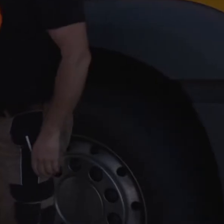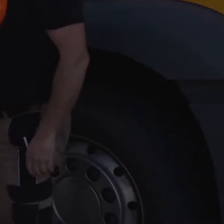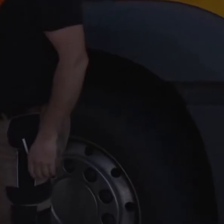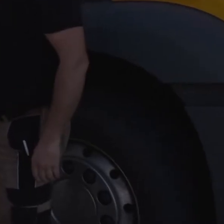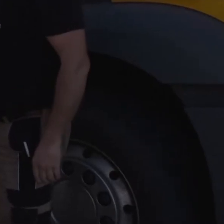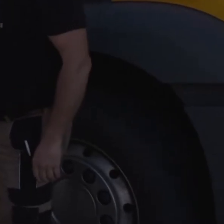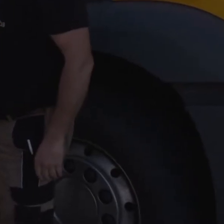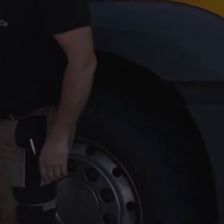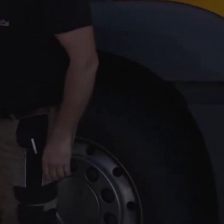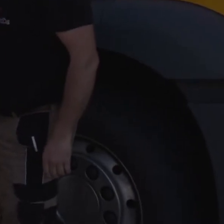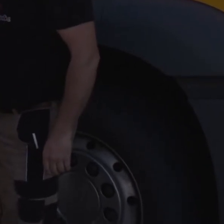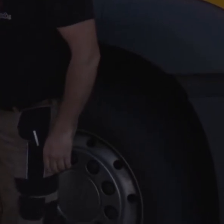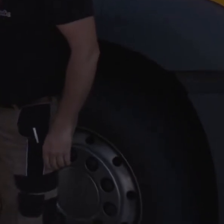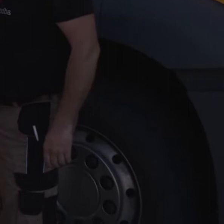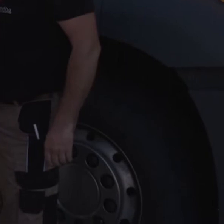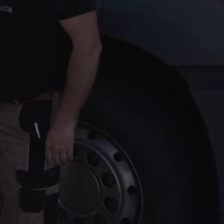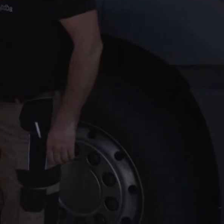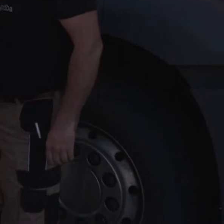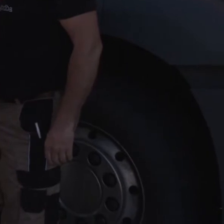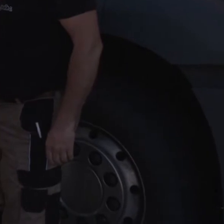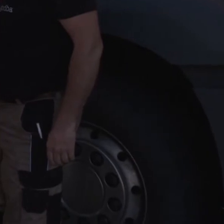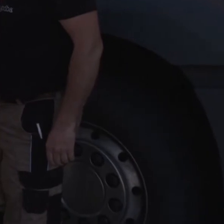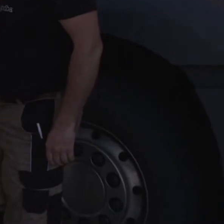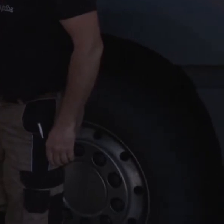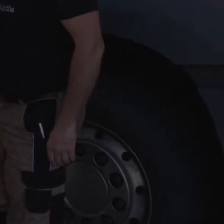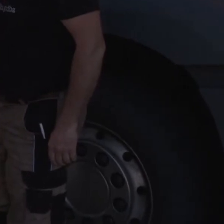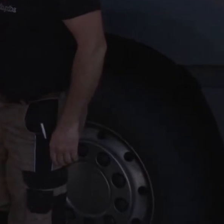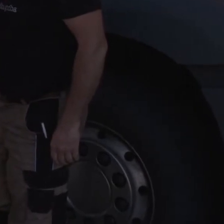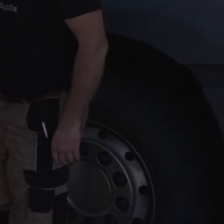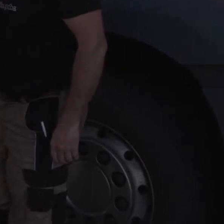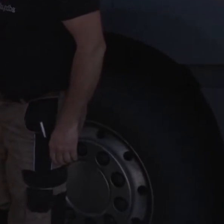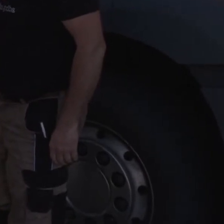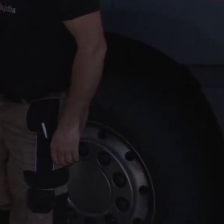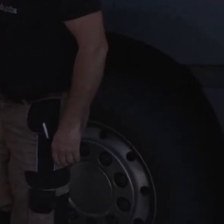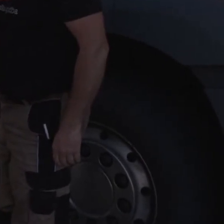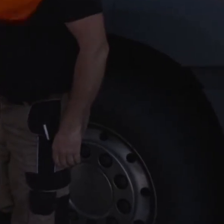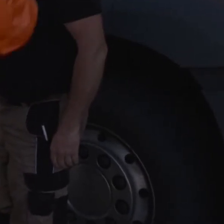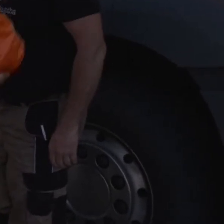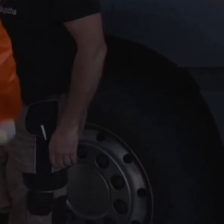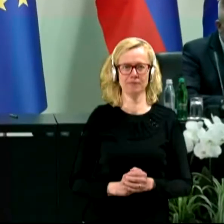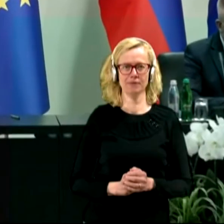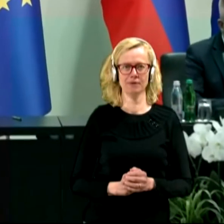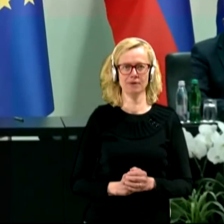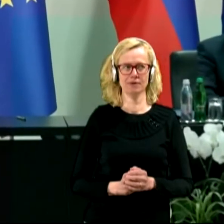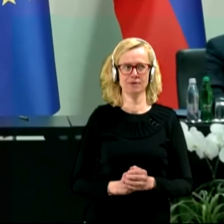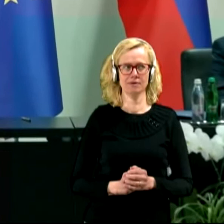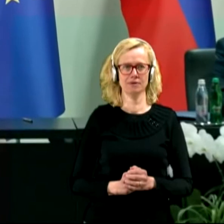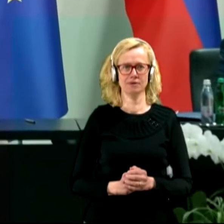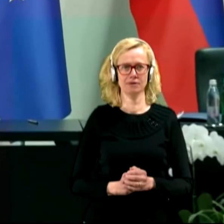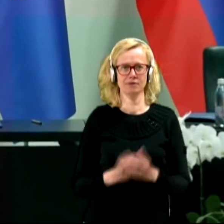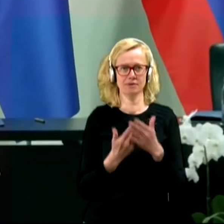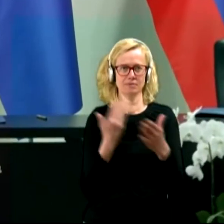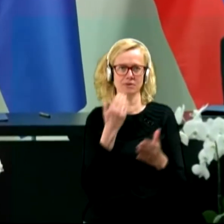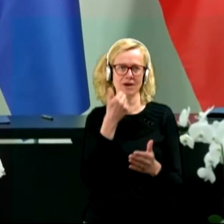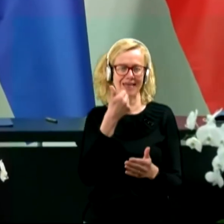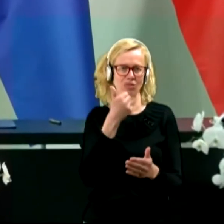ali celo več odstotkov energije in turi časa, ki so ga namenili po samičnim točkam dnevnega reda. Pred skoraj natančno